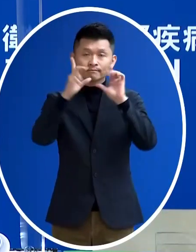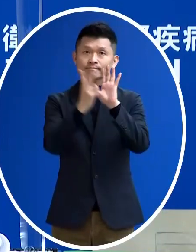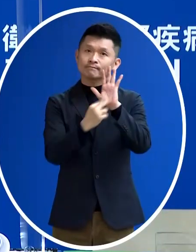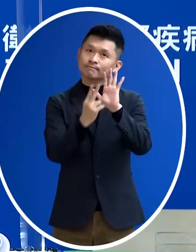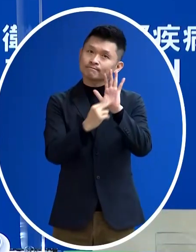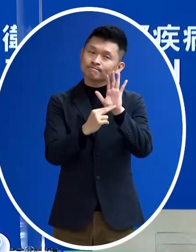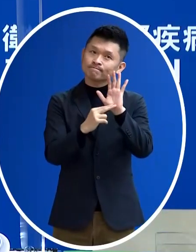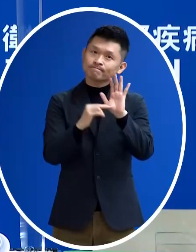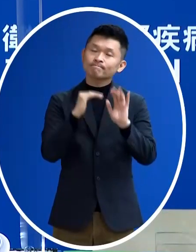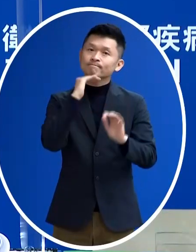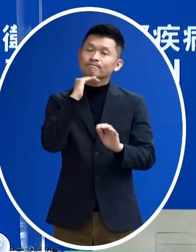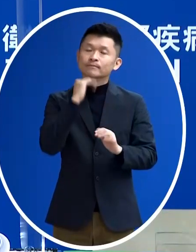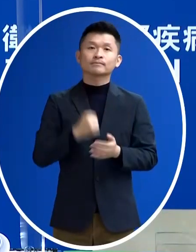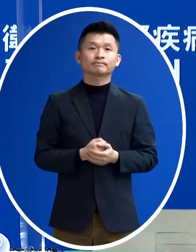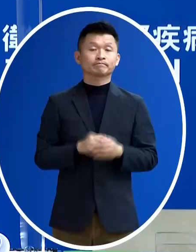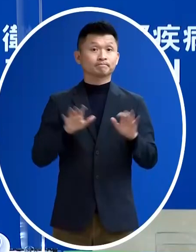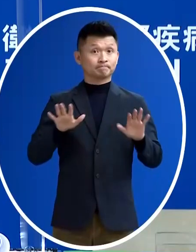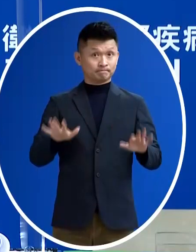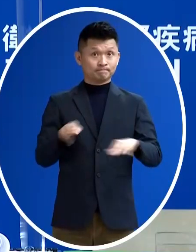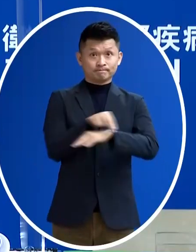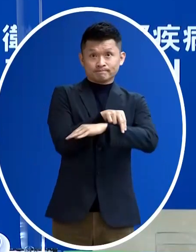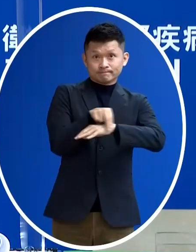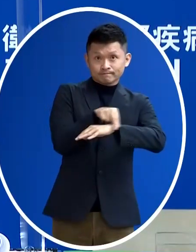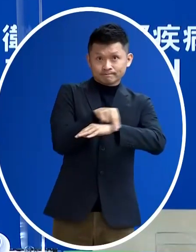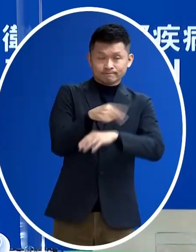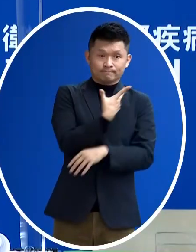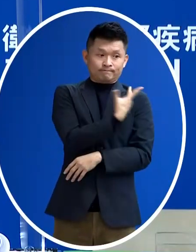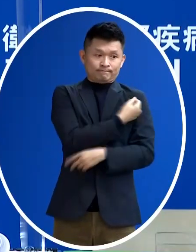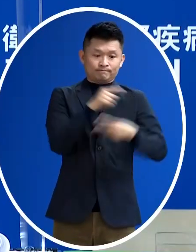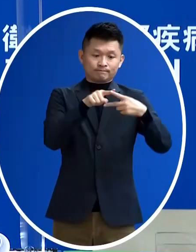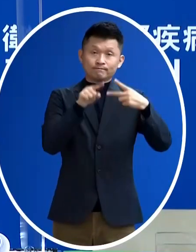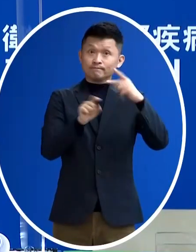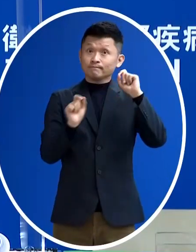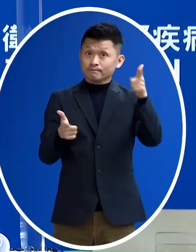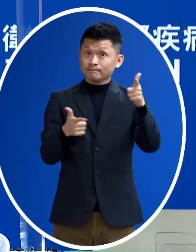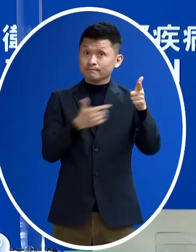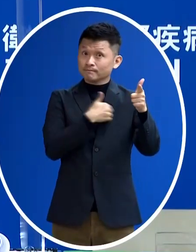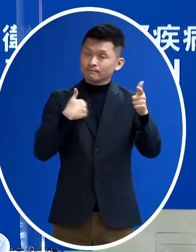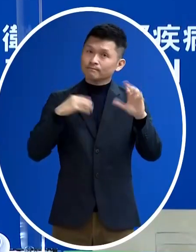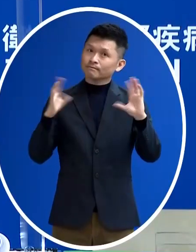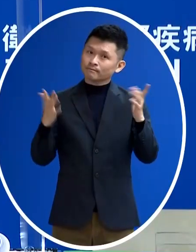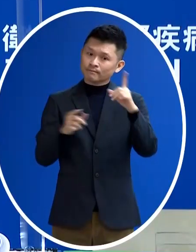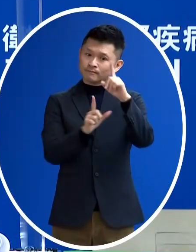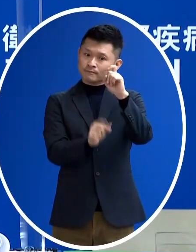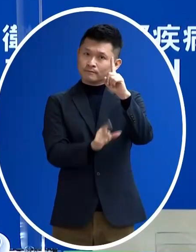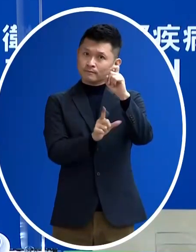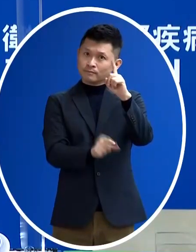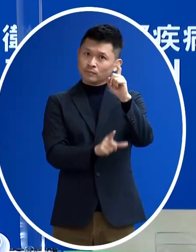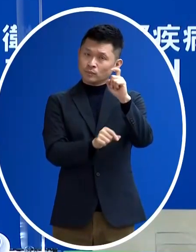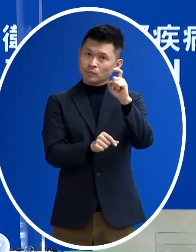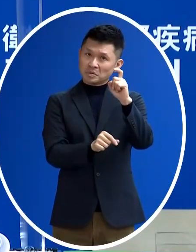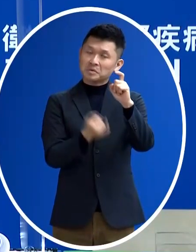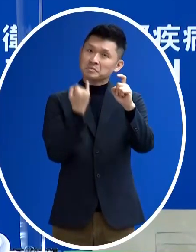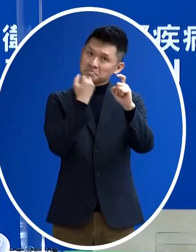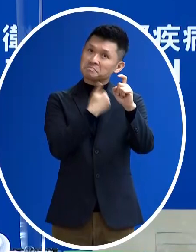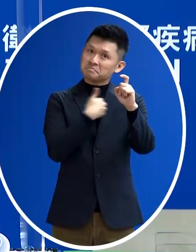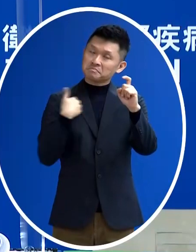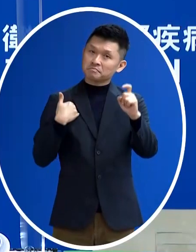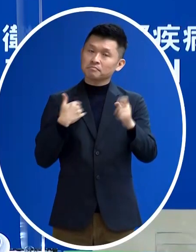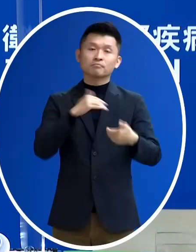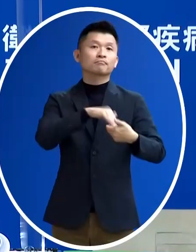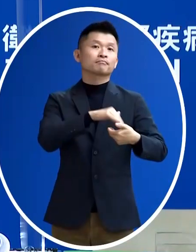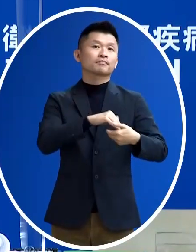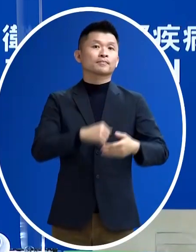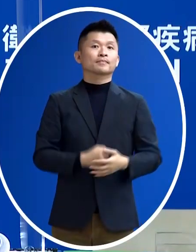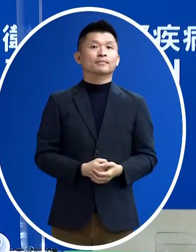那我們目前還是規劃混打的部分在11月還是都有可能 那